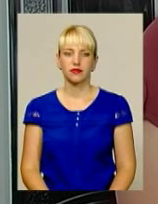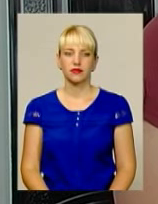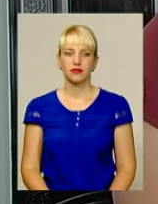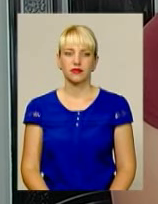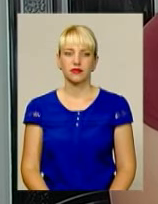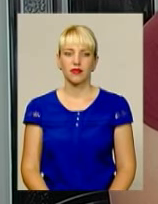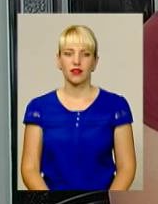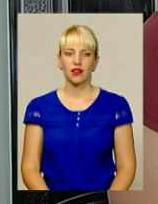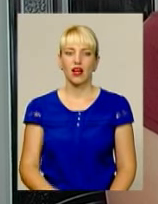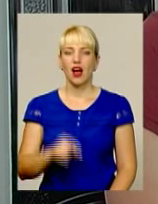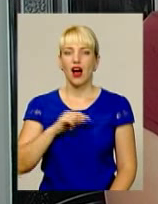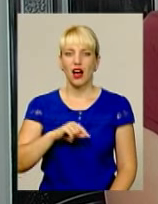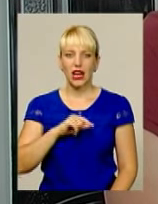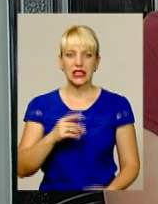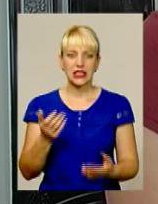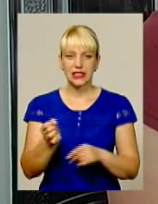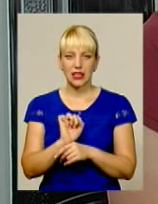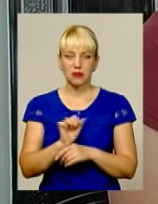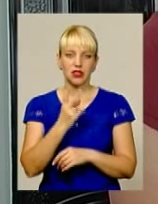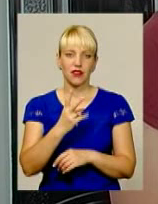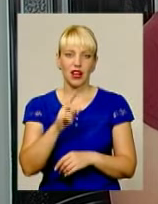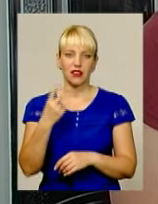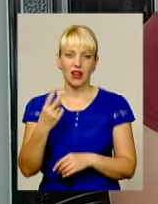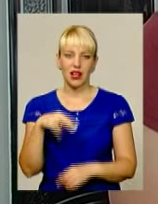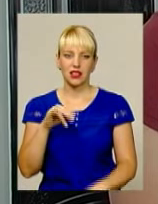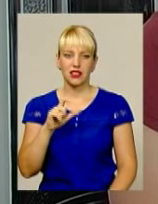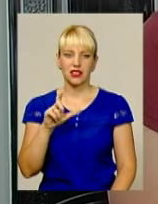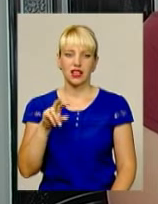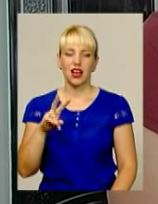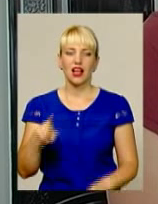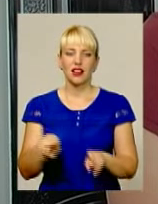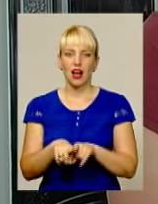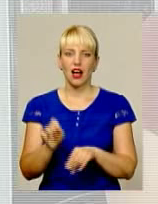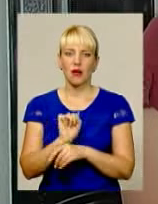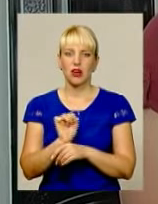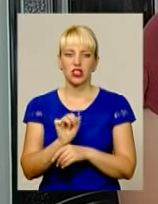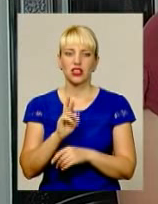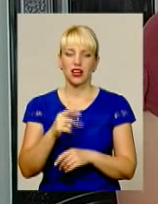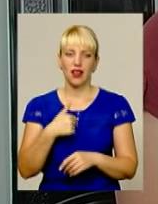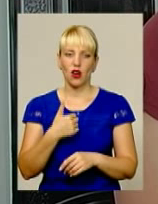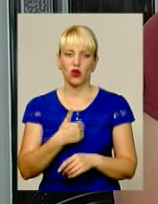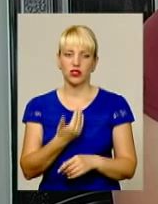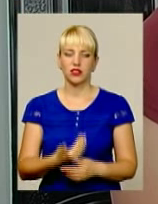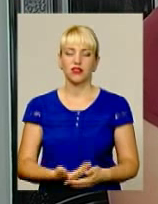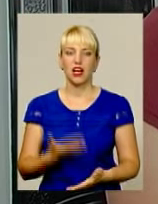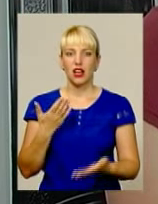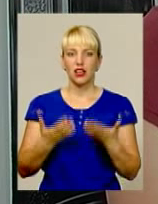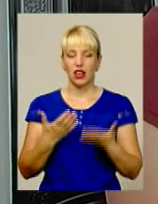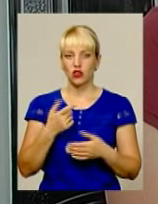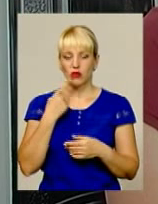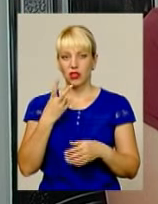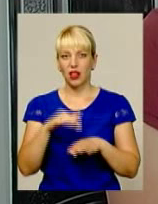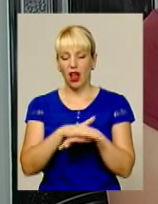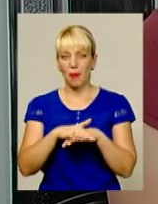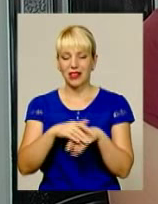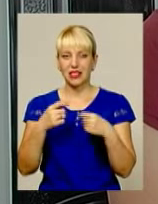Характеристики 2,2 дізель, така машина, як я хотів, повний привід. Якщо відштовхуватися від базарної